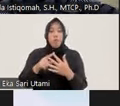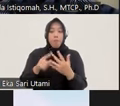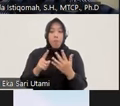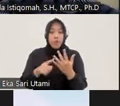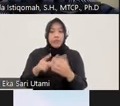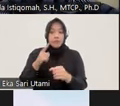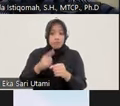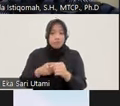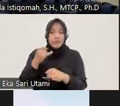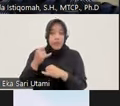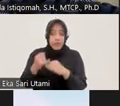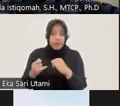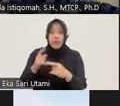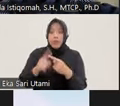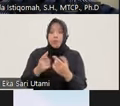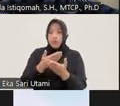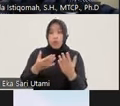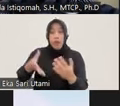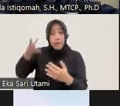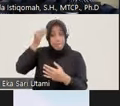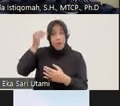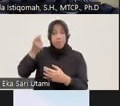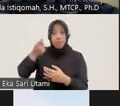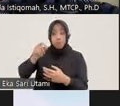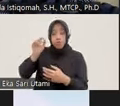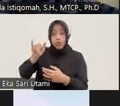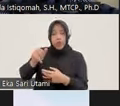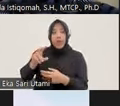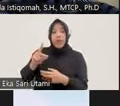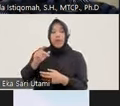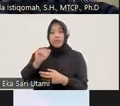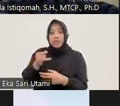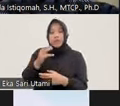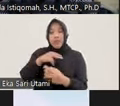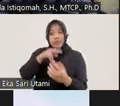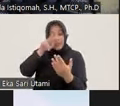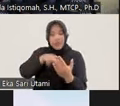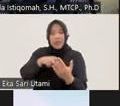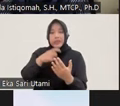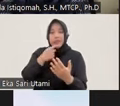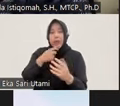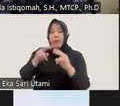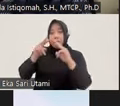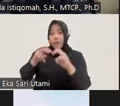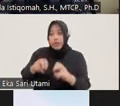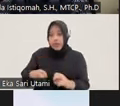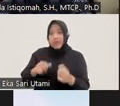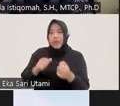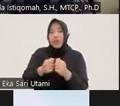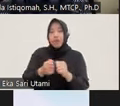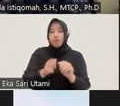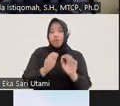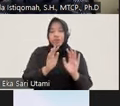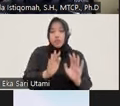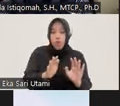untuk teman-teman semuanya juga sudah memahami dengan betul bahwa RJ ini jangan hanya dipandang sebagai penghentian perkara saja tetapi lebih pada